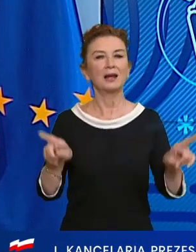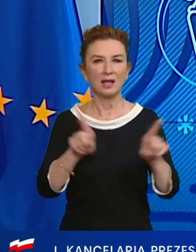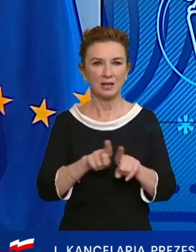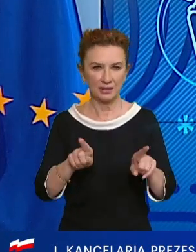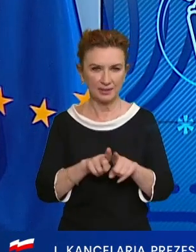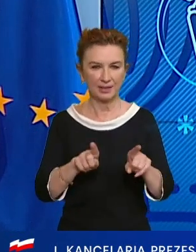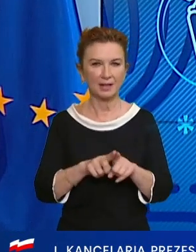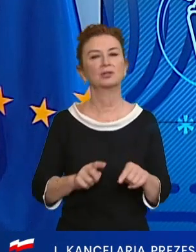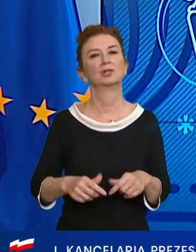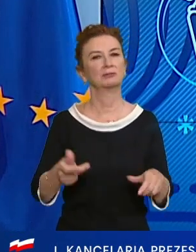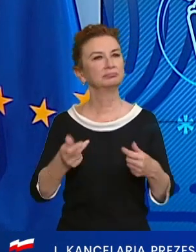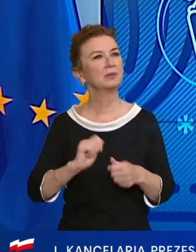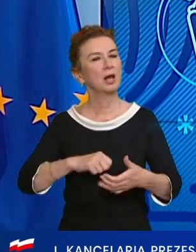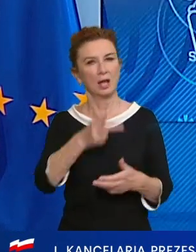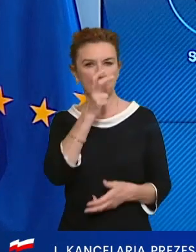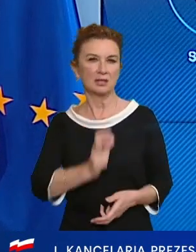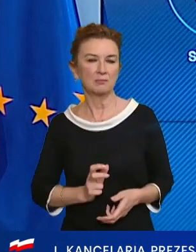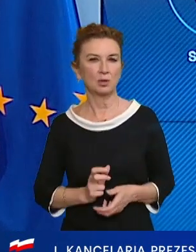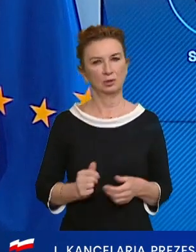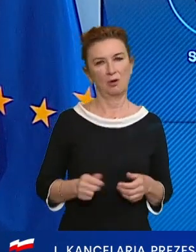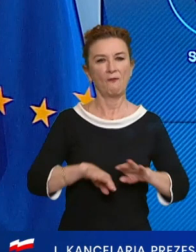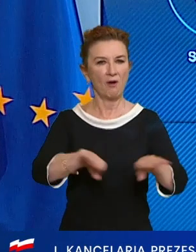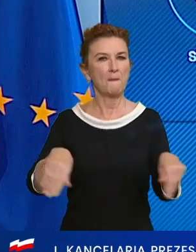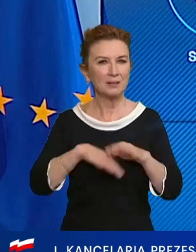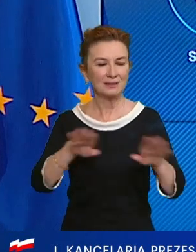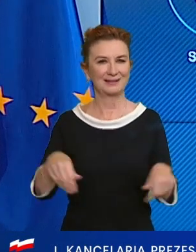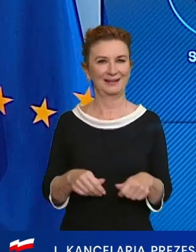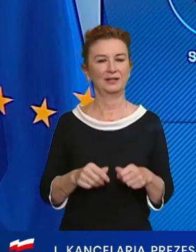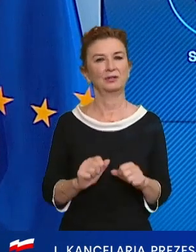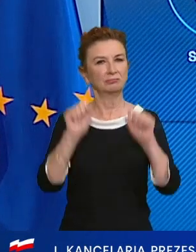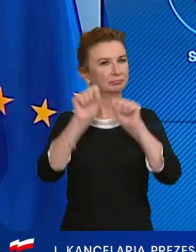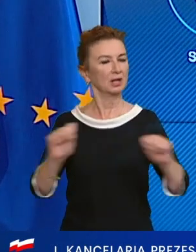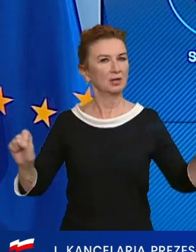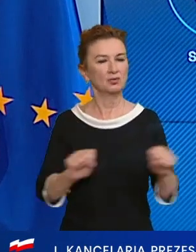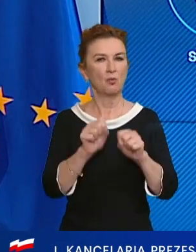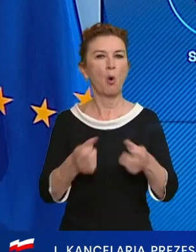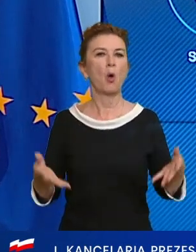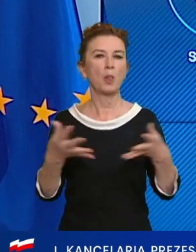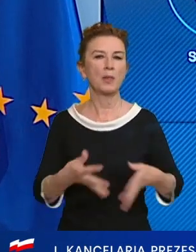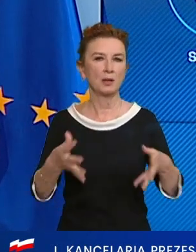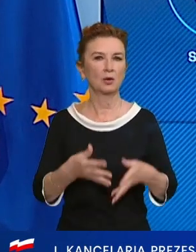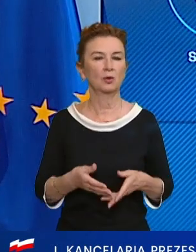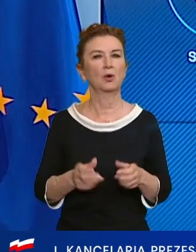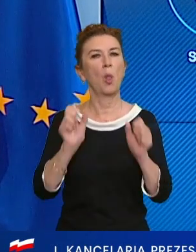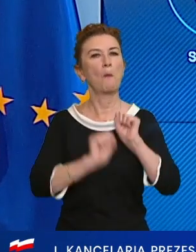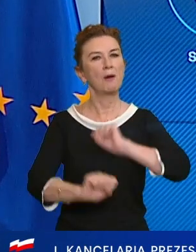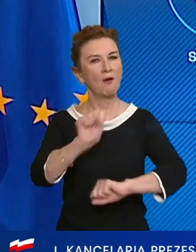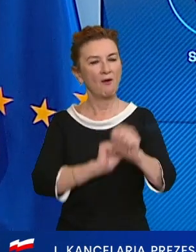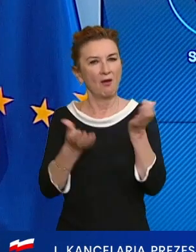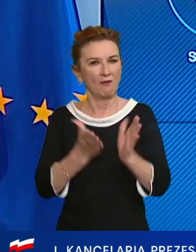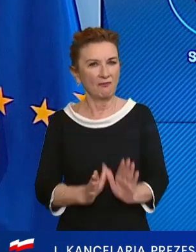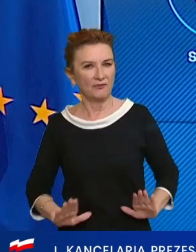sportowo-rekreacyjne, baseny, siłownie, kluby fitness, a także solaria czy salony masażu. Te wszystkie